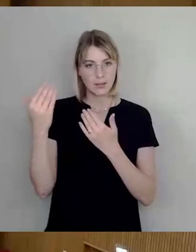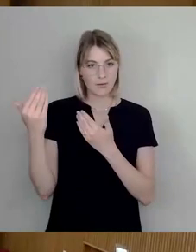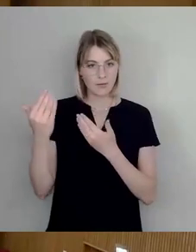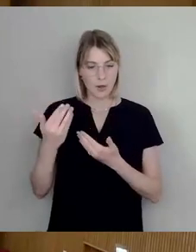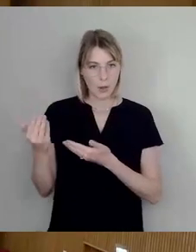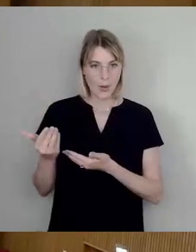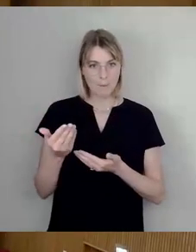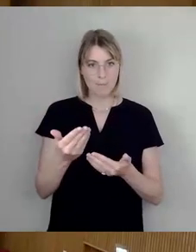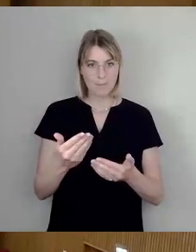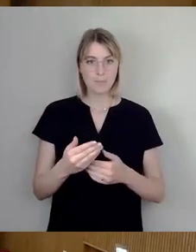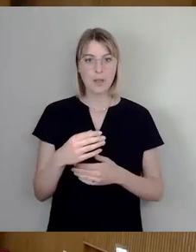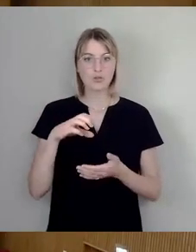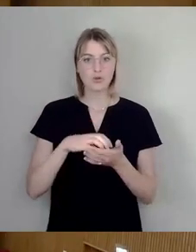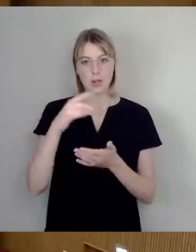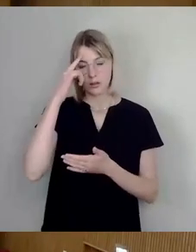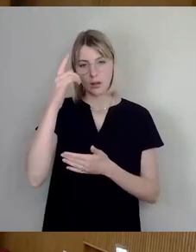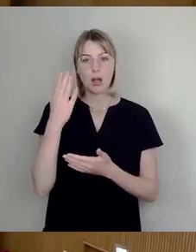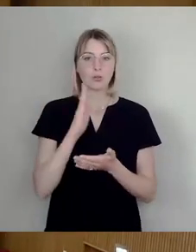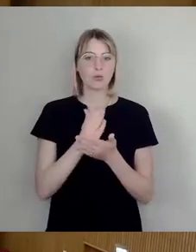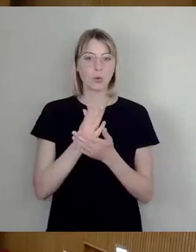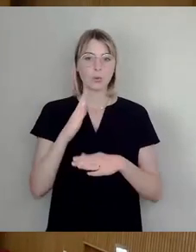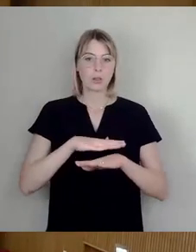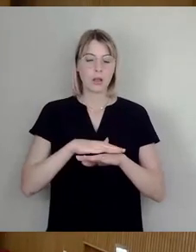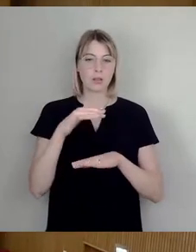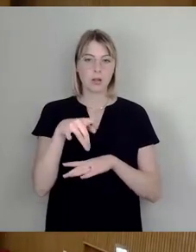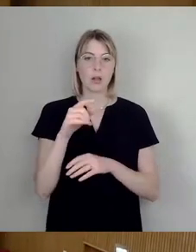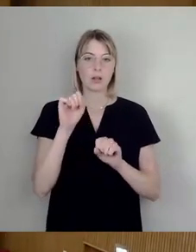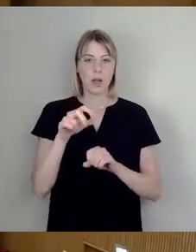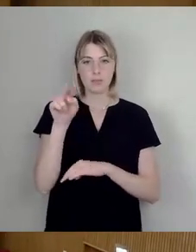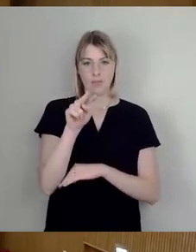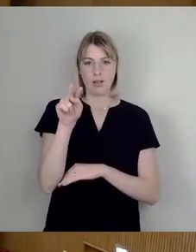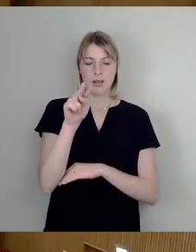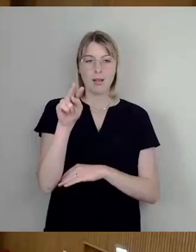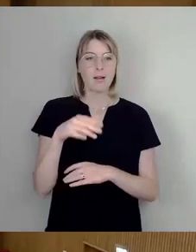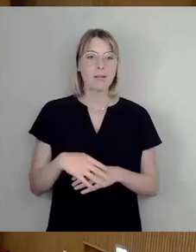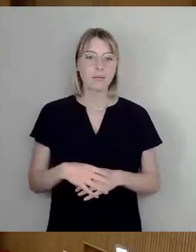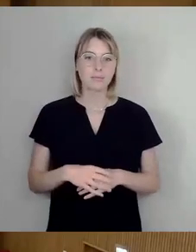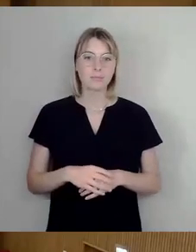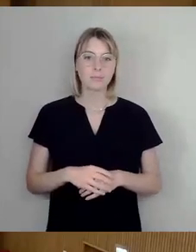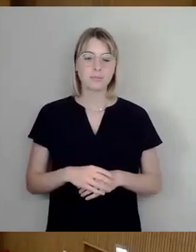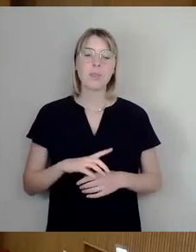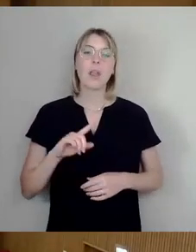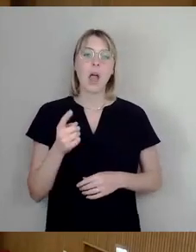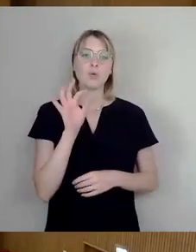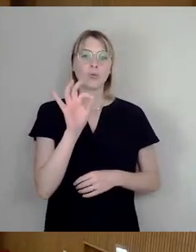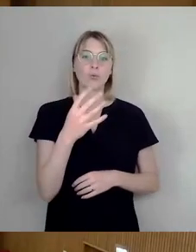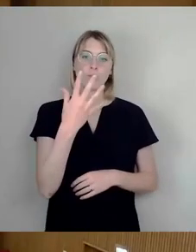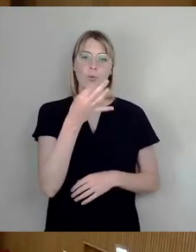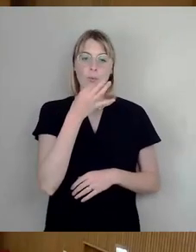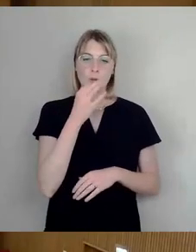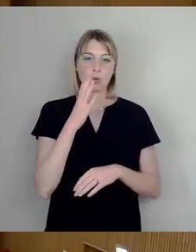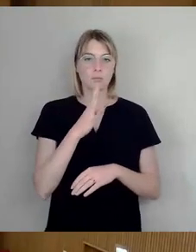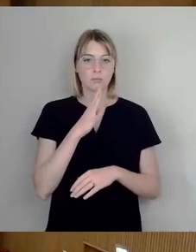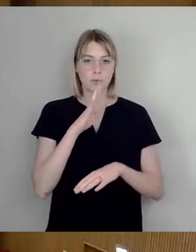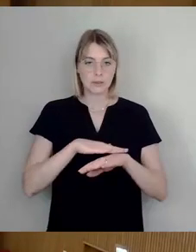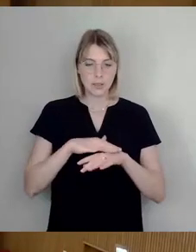Sie hatten jetzt schon die Zeit, das zu beobachten hier, auch für Sie fünf Minuten Redezeit. Bitteschön.